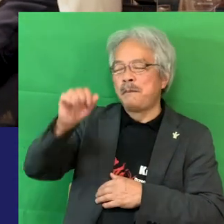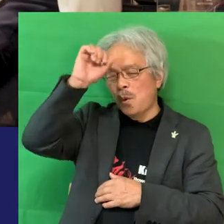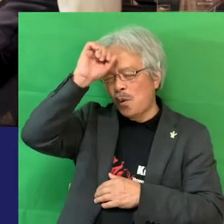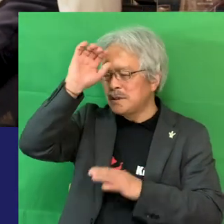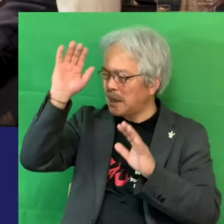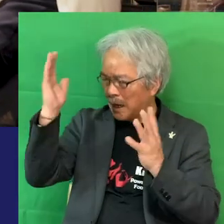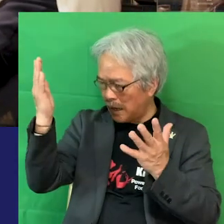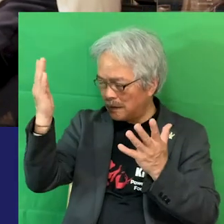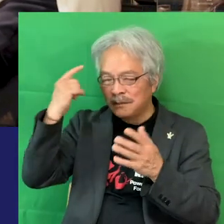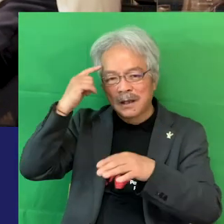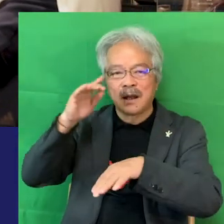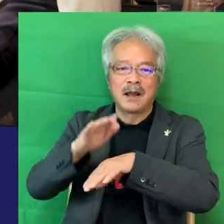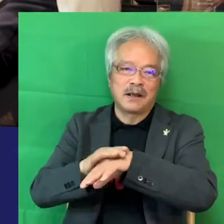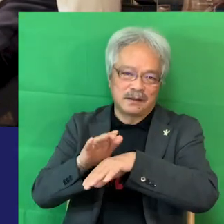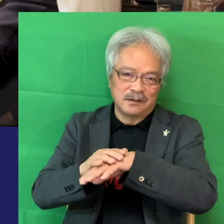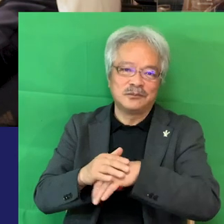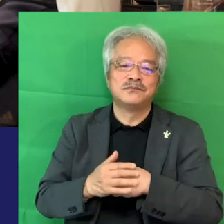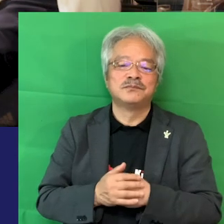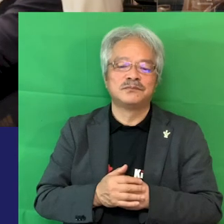っていう考え方みたいですよ